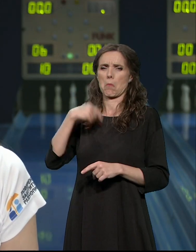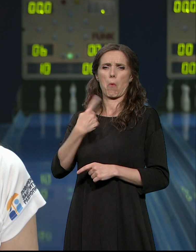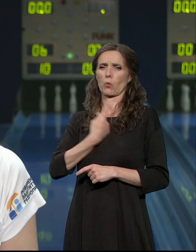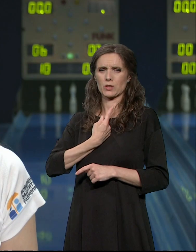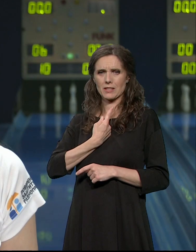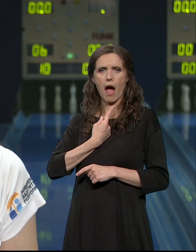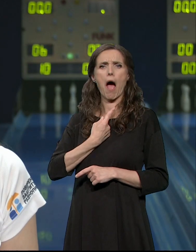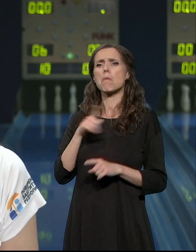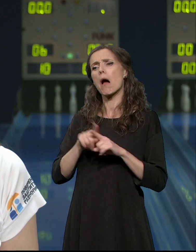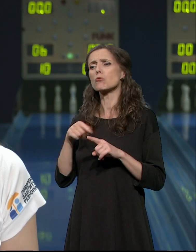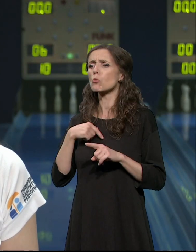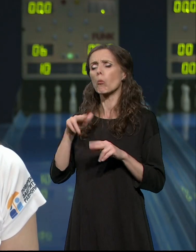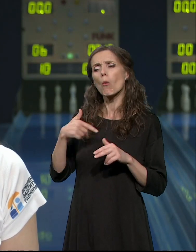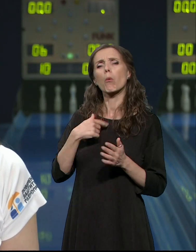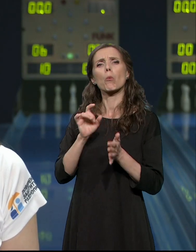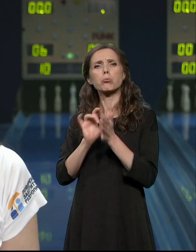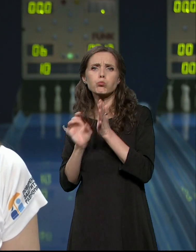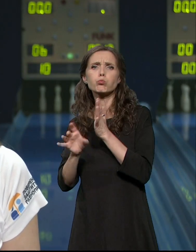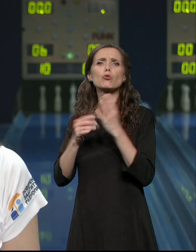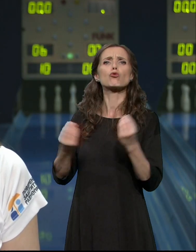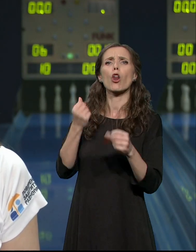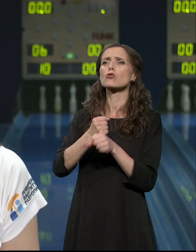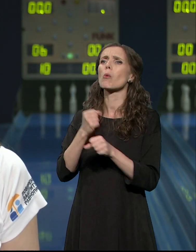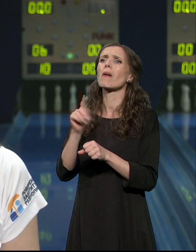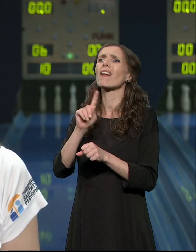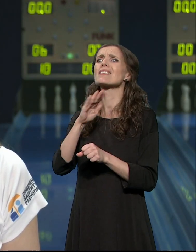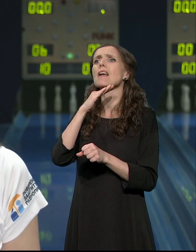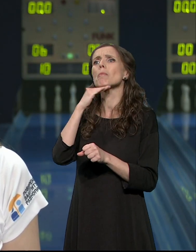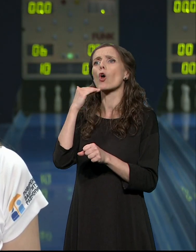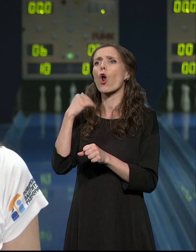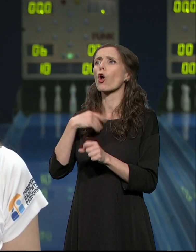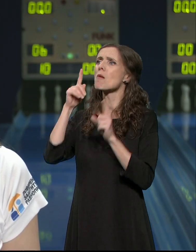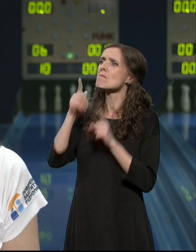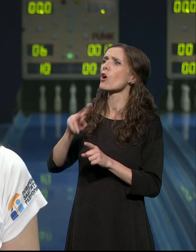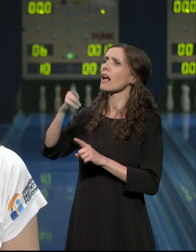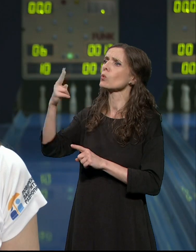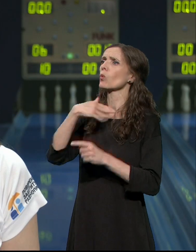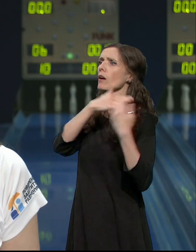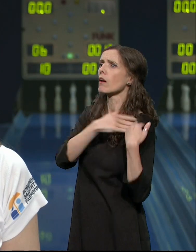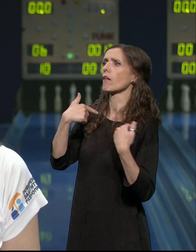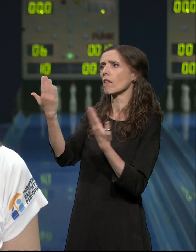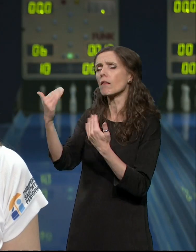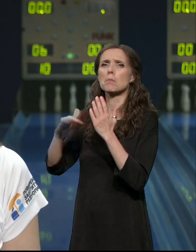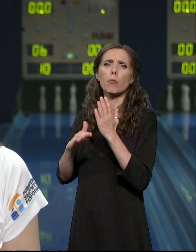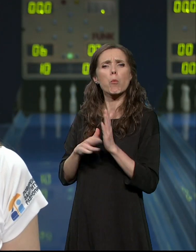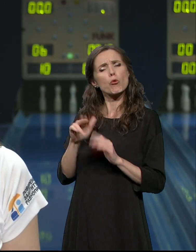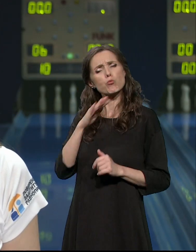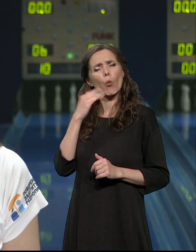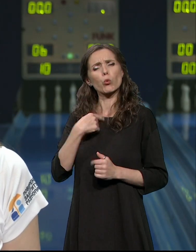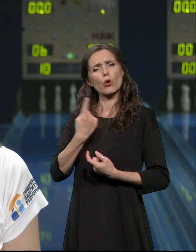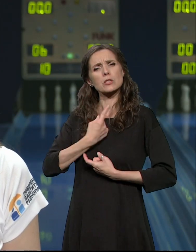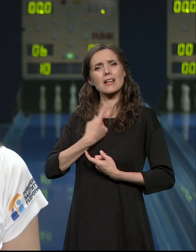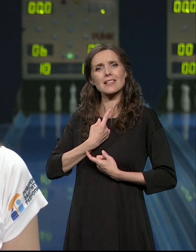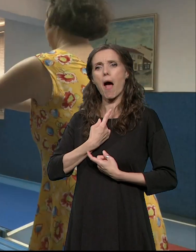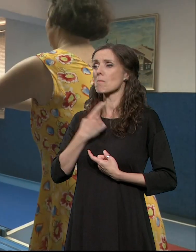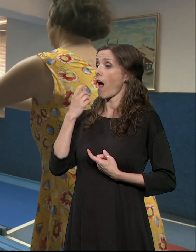brže mogu da obavim neke stvari. Nisam toliko orijentizala neke druge ljude. Tako da mislim, mnogo